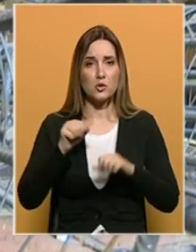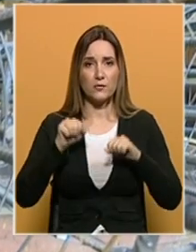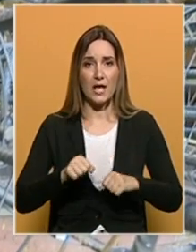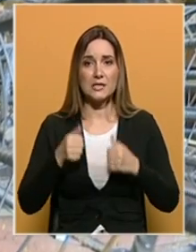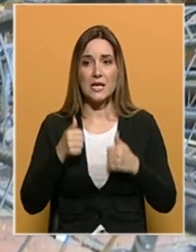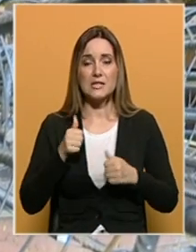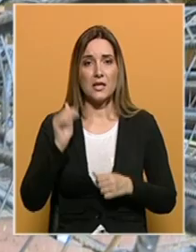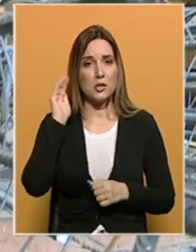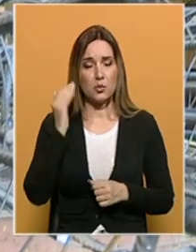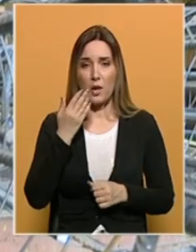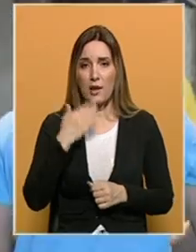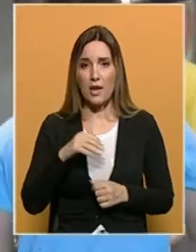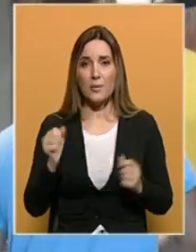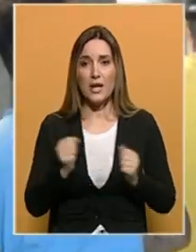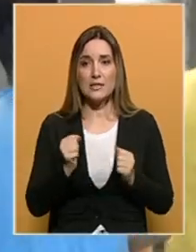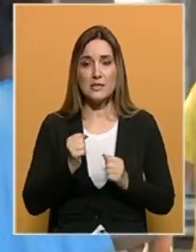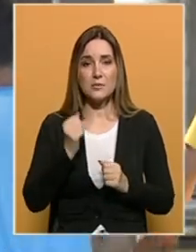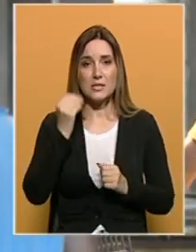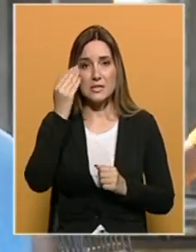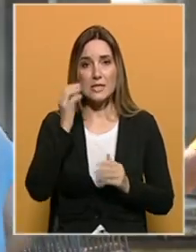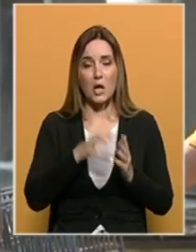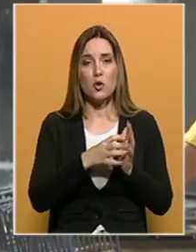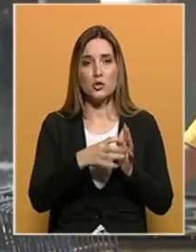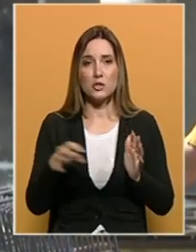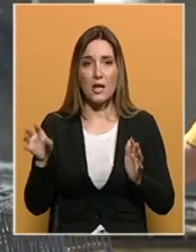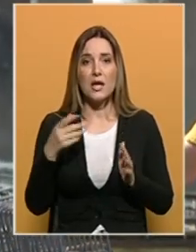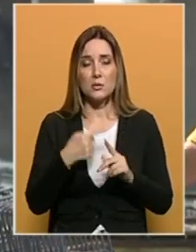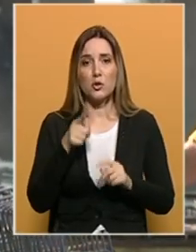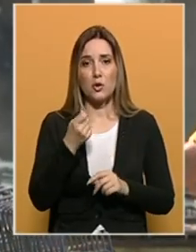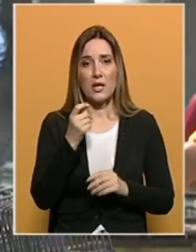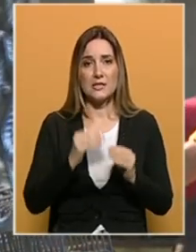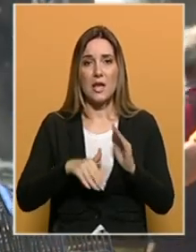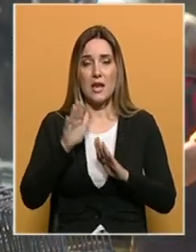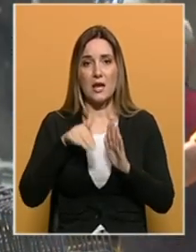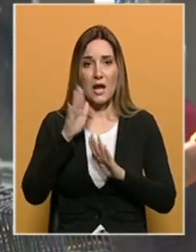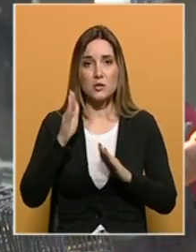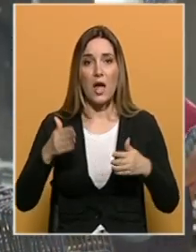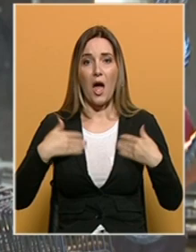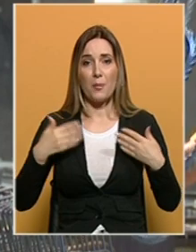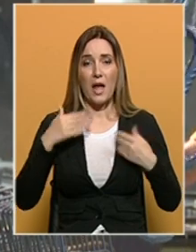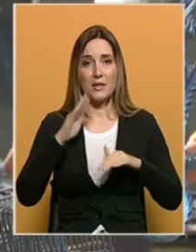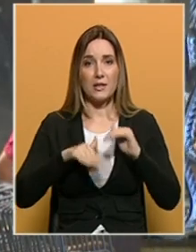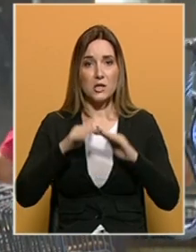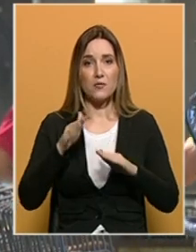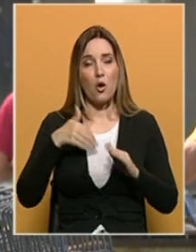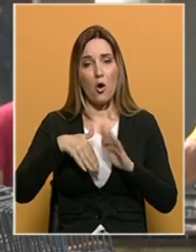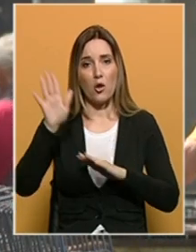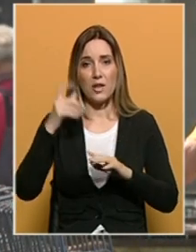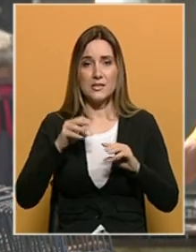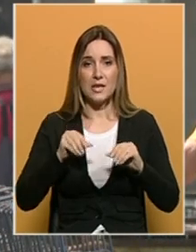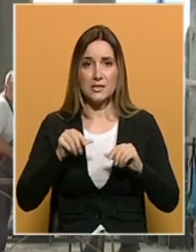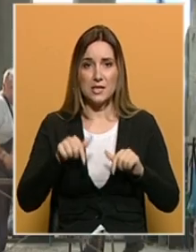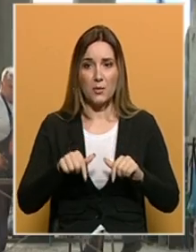Za sada sluha nema. Zimski san još traje i zato cijene vrtoglavo rastu, a mladi građevinari odlaze iz zemlje.